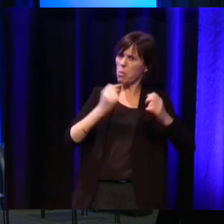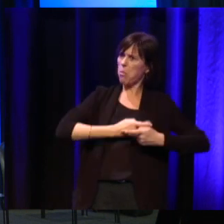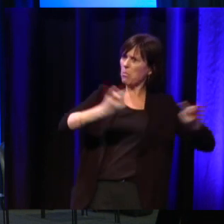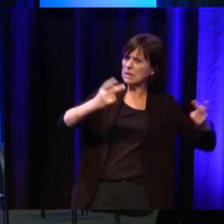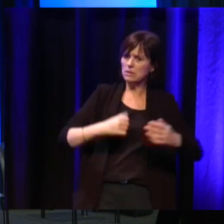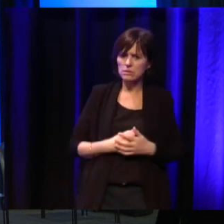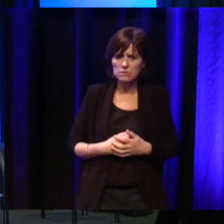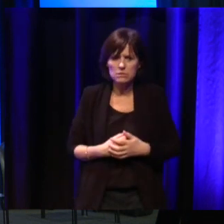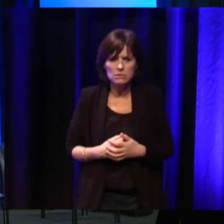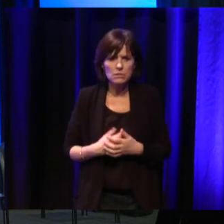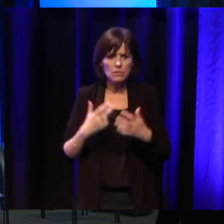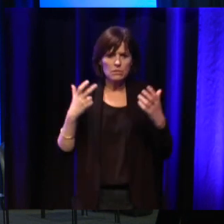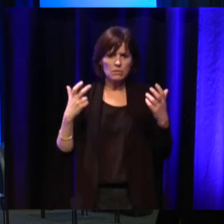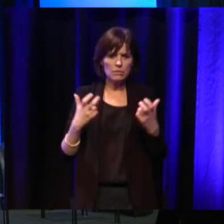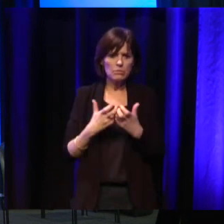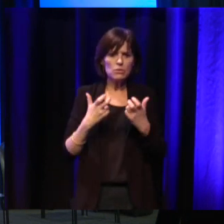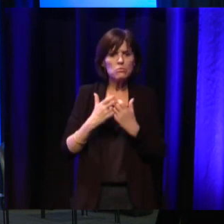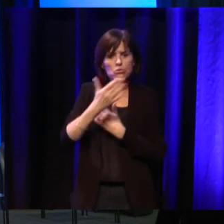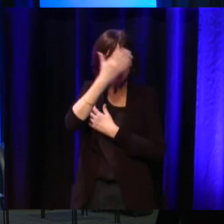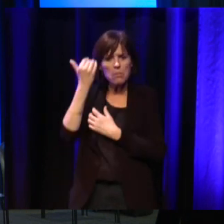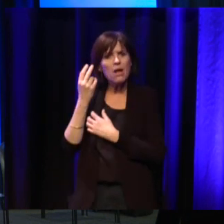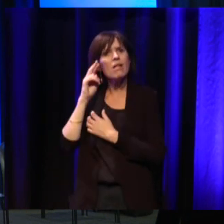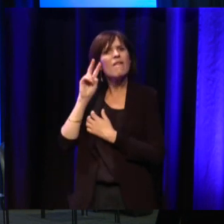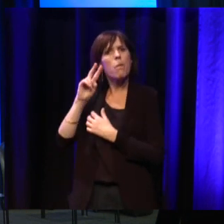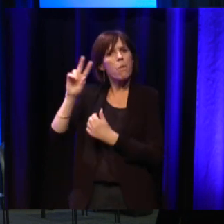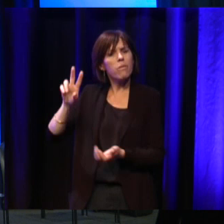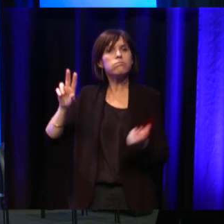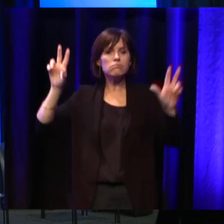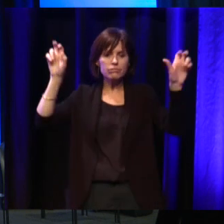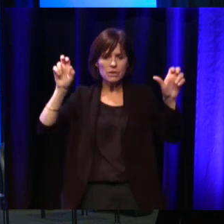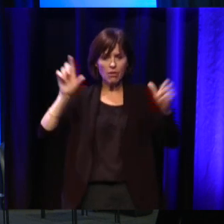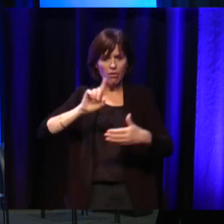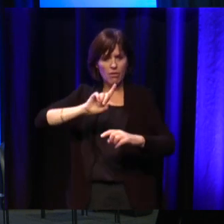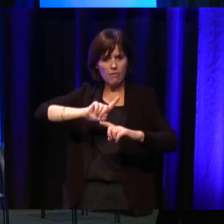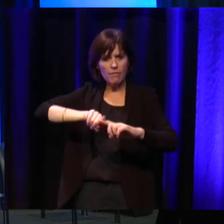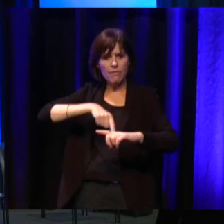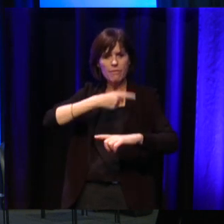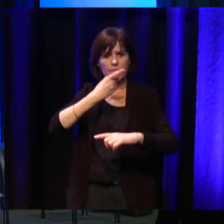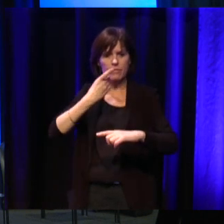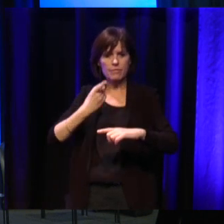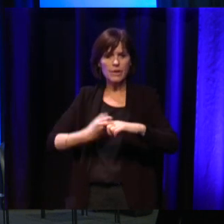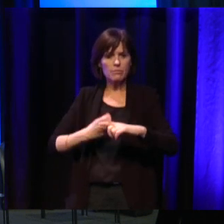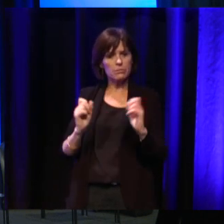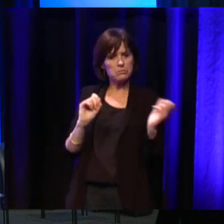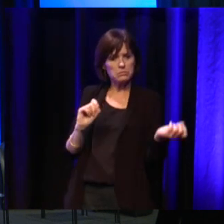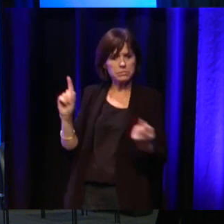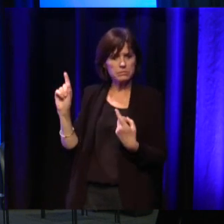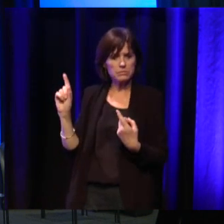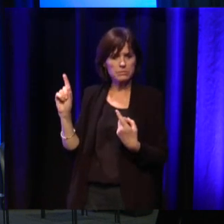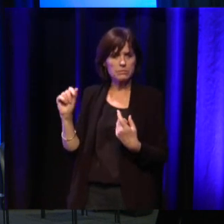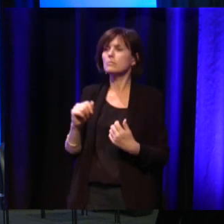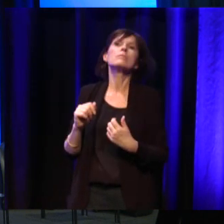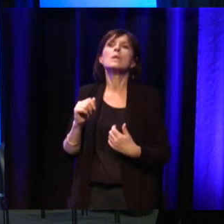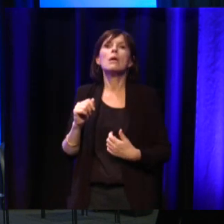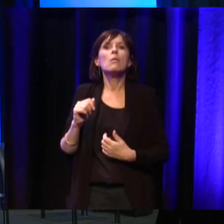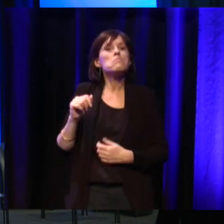sur Huntington, ne pas si vous avez vu ce film qui s'appelle Dancing at Vatican, c'est en fait, c'était un mécène de Huntington qui